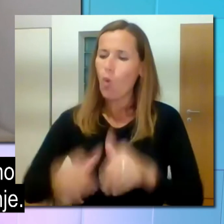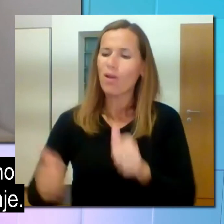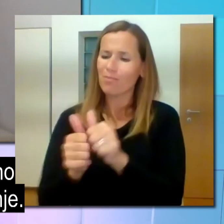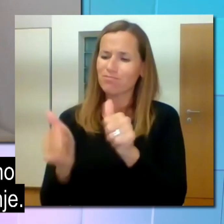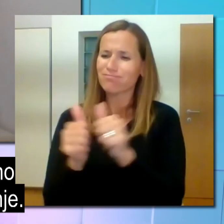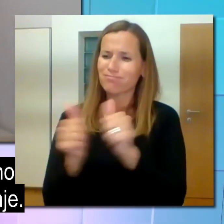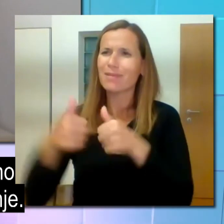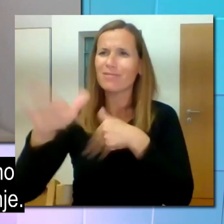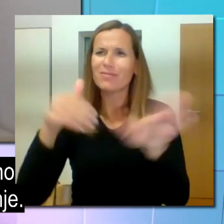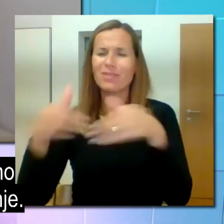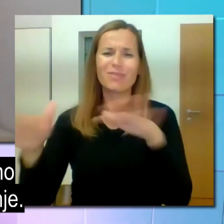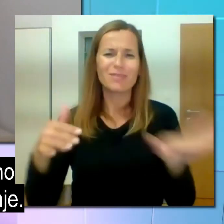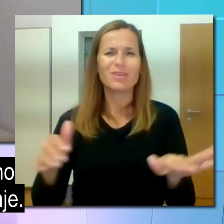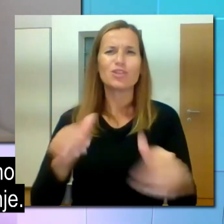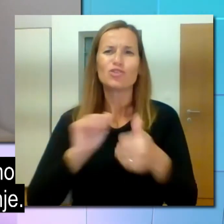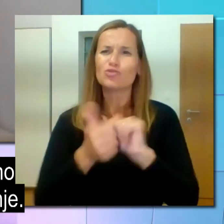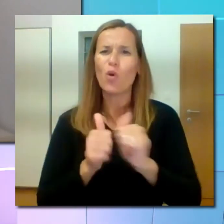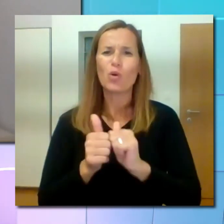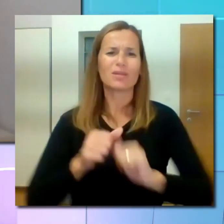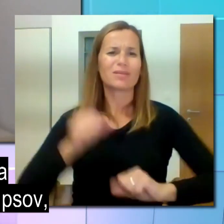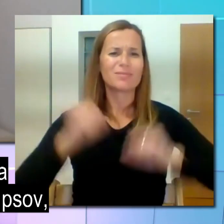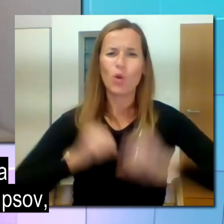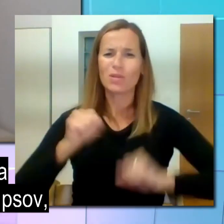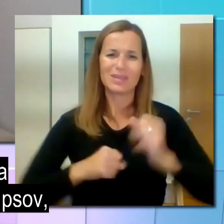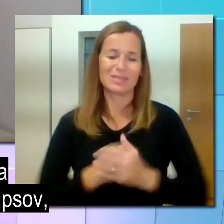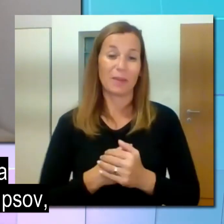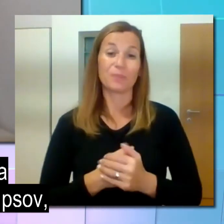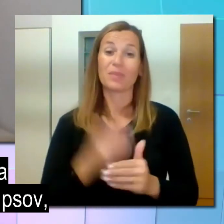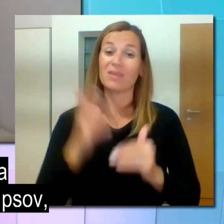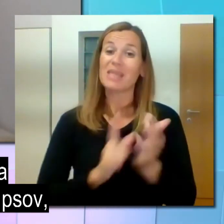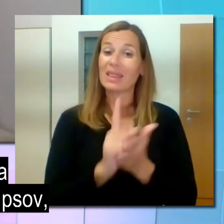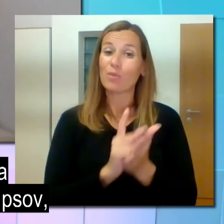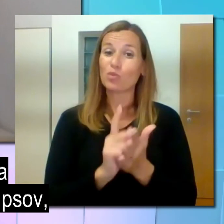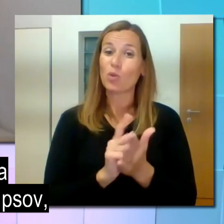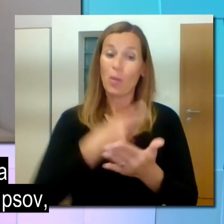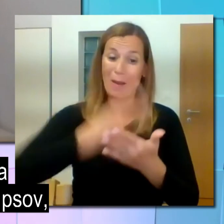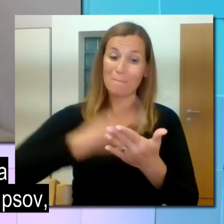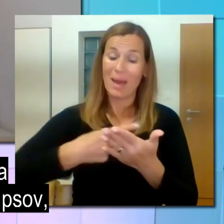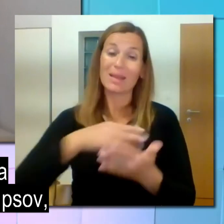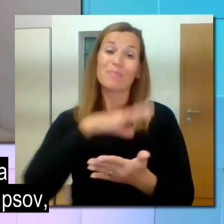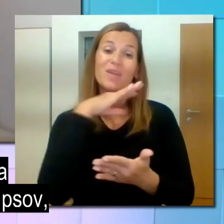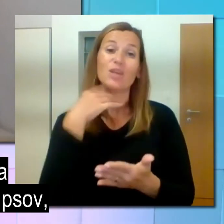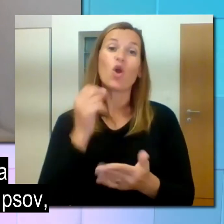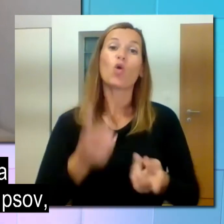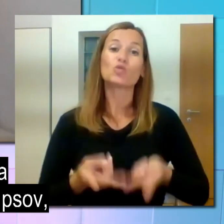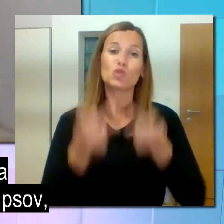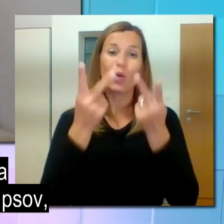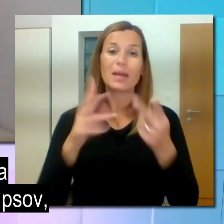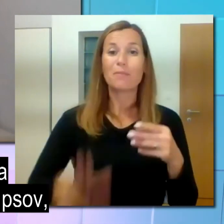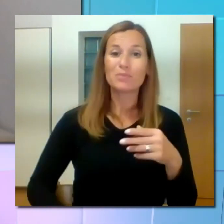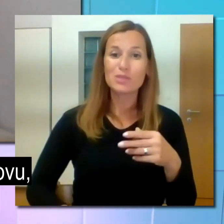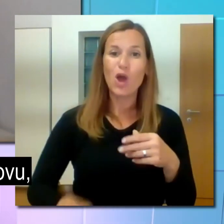fizična kondicija in odestvovanje. V zadnjem obdobju pa berem zelo veliko vzgoji